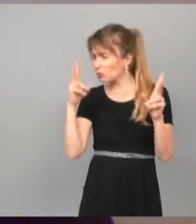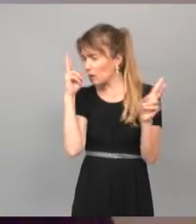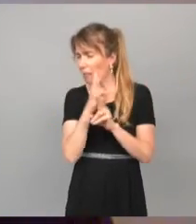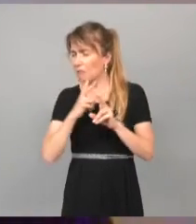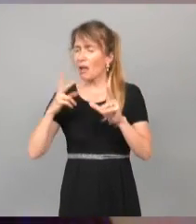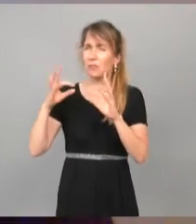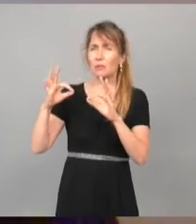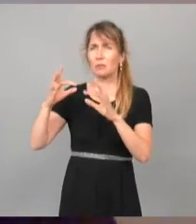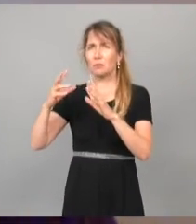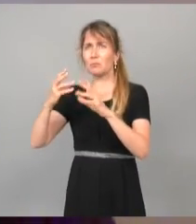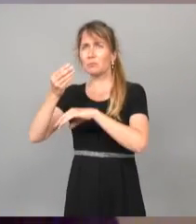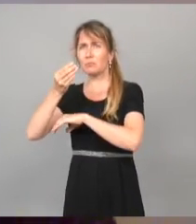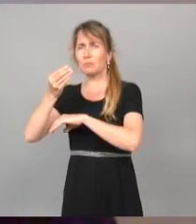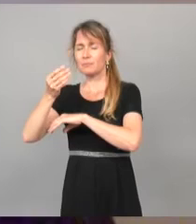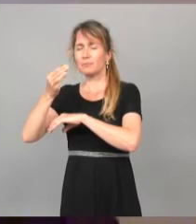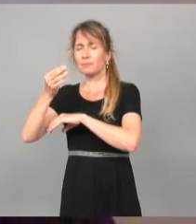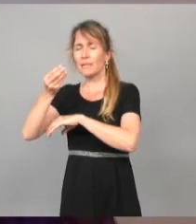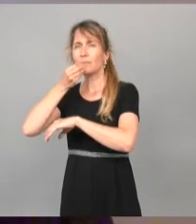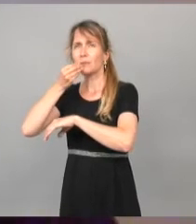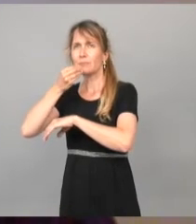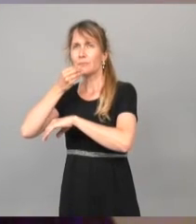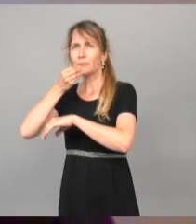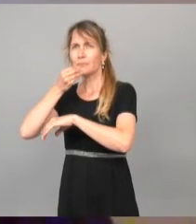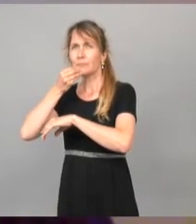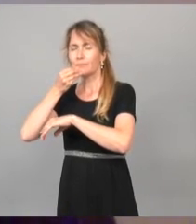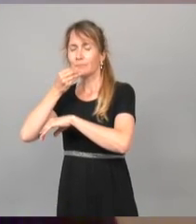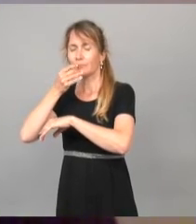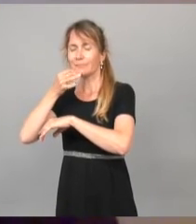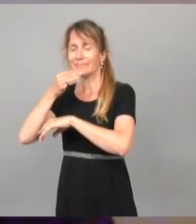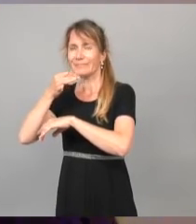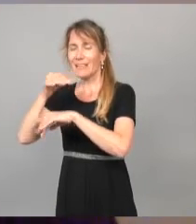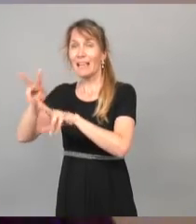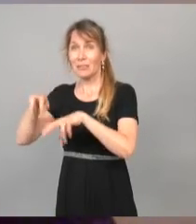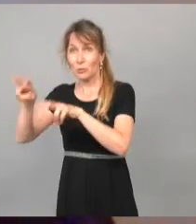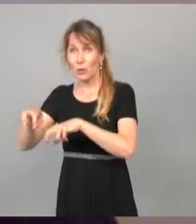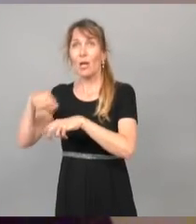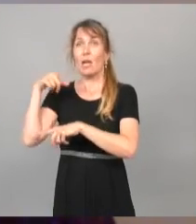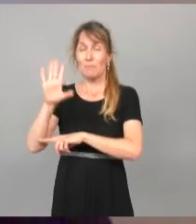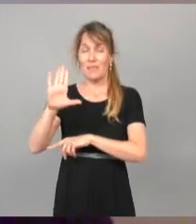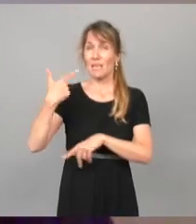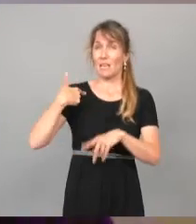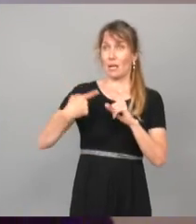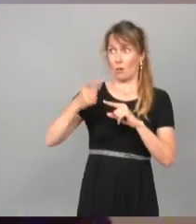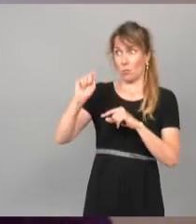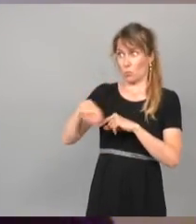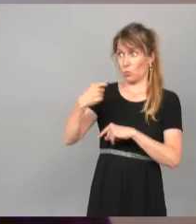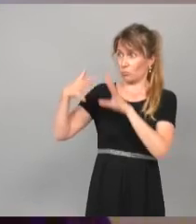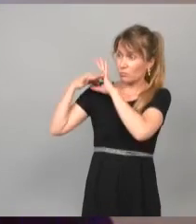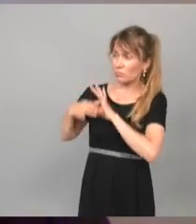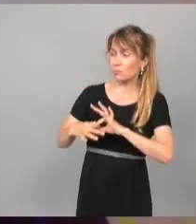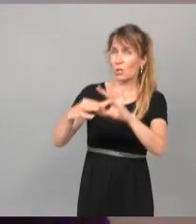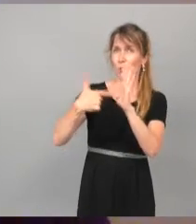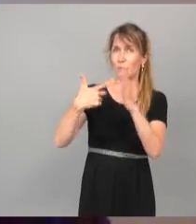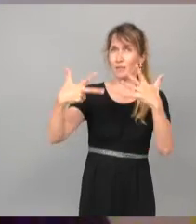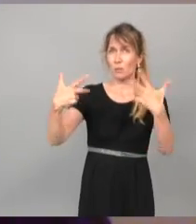consiste simplement à conserver l'ambition première de 2018. Ceux-ci, j'insiste, en cohérence avec les priorités